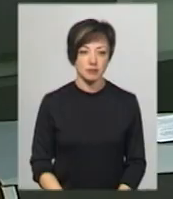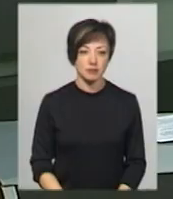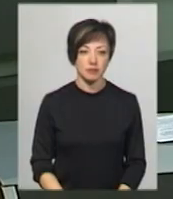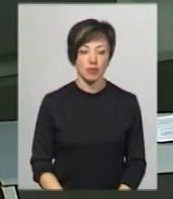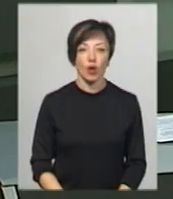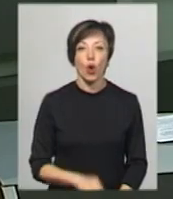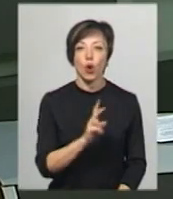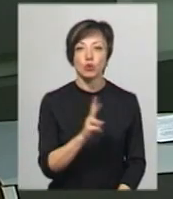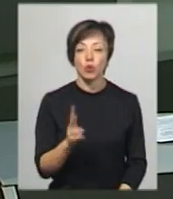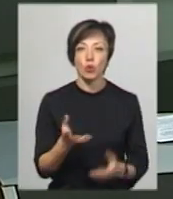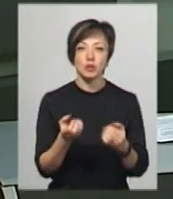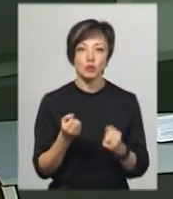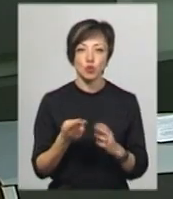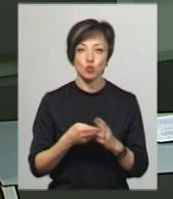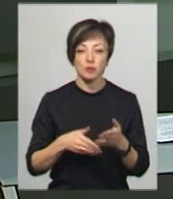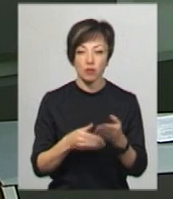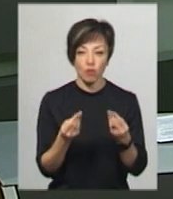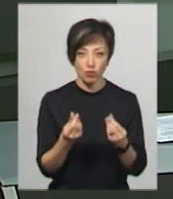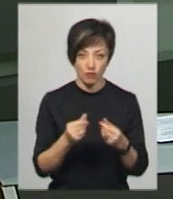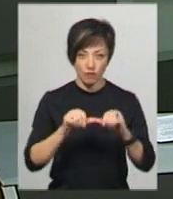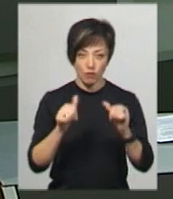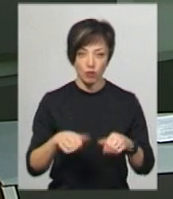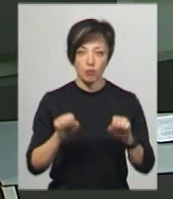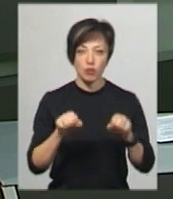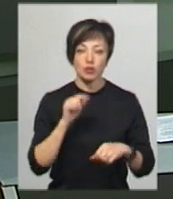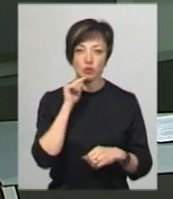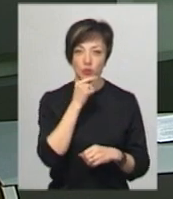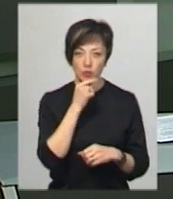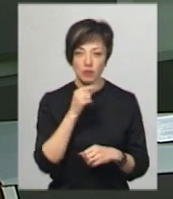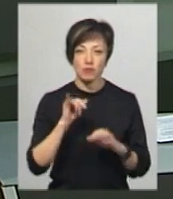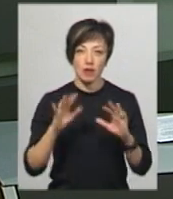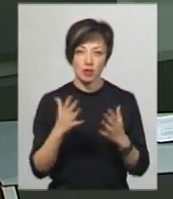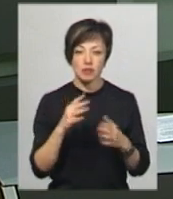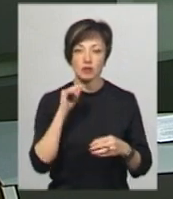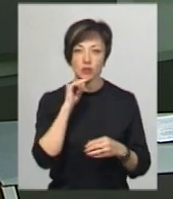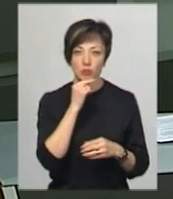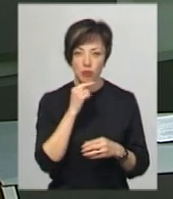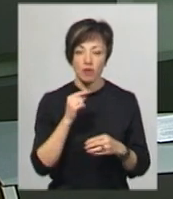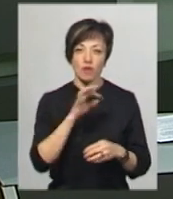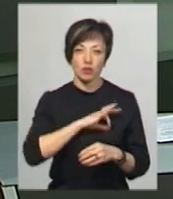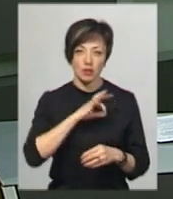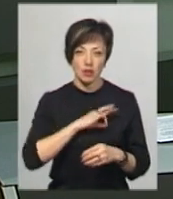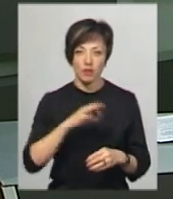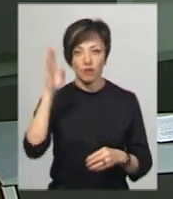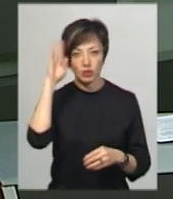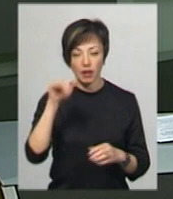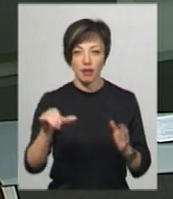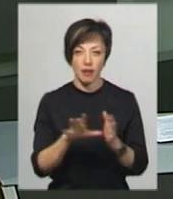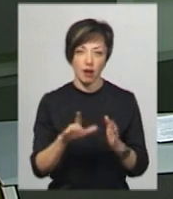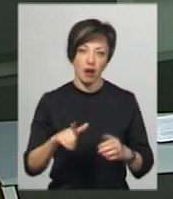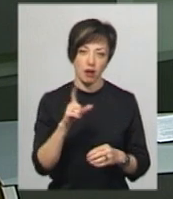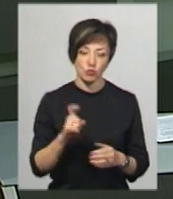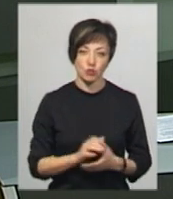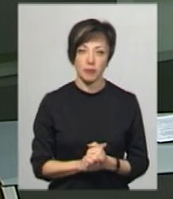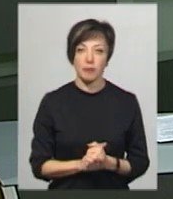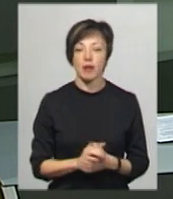Той, хто отримує субсидію в грошовому еквіваленті, може зекономити кошти в разі заощаджувого споживання води, електроенергії чи